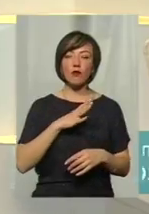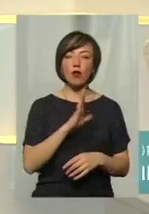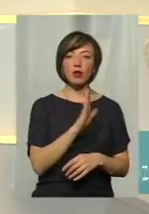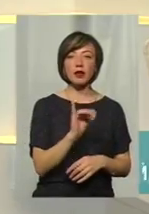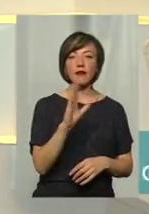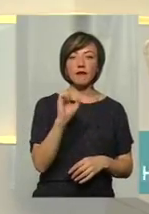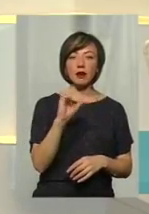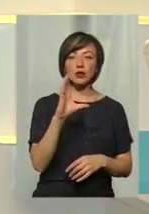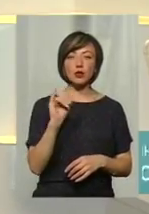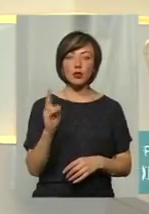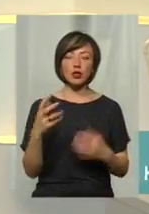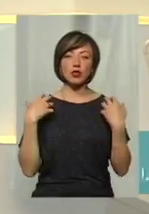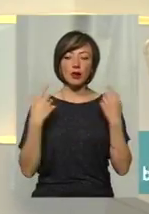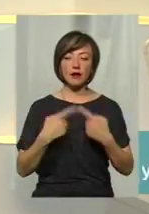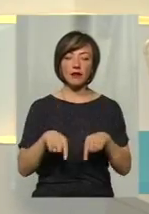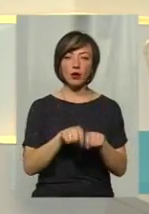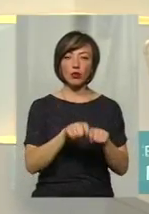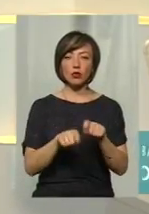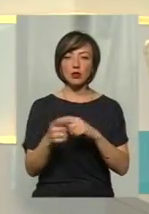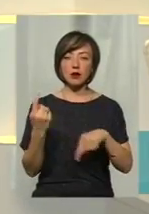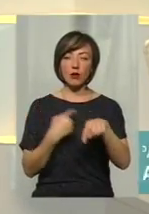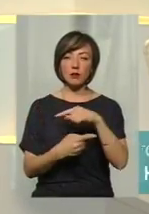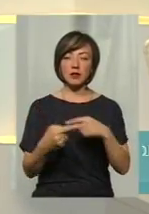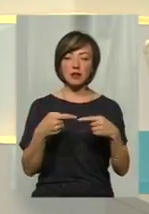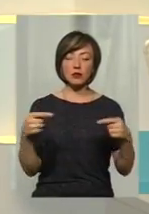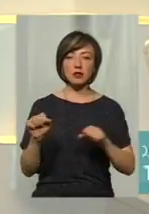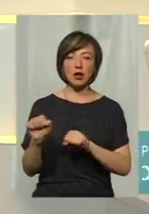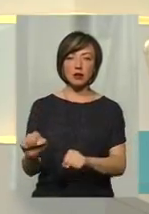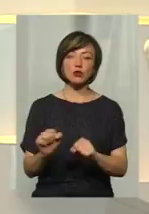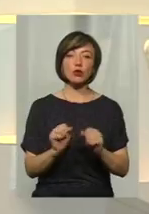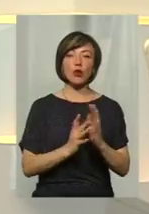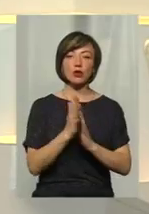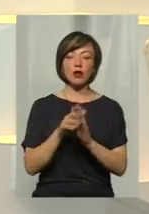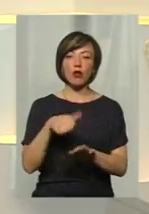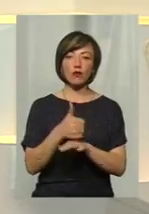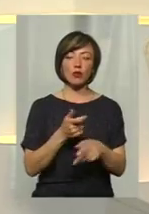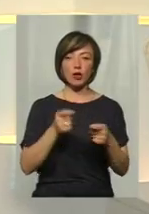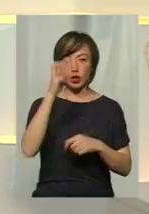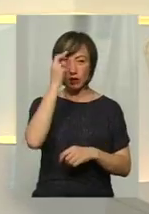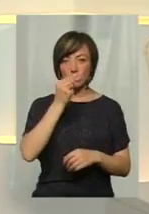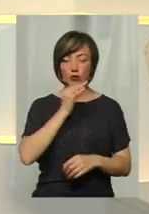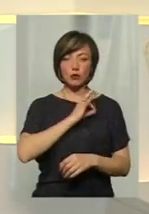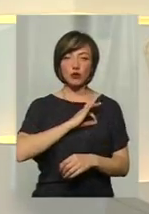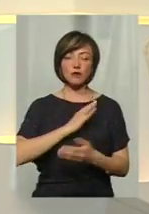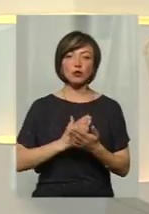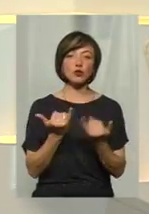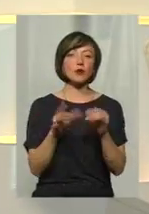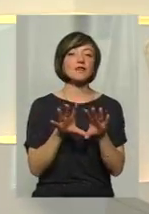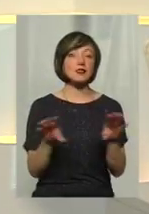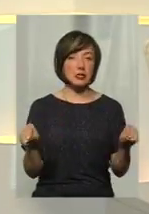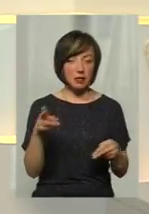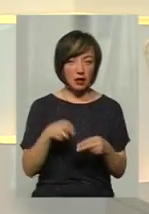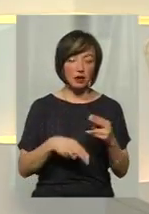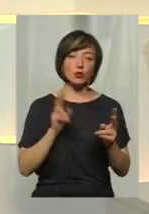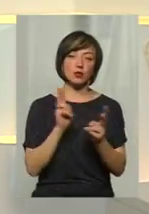Івасюк, начальник відділу контролю за обігом засобів захисту рослин Головного управління Держпродспоживслужби. На сьогодні все.